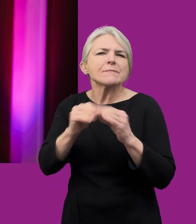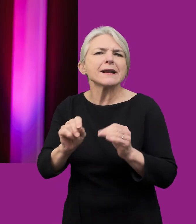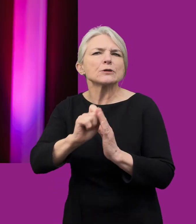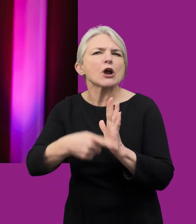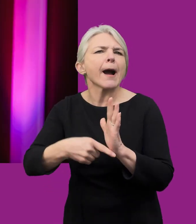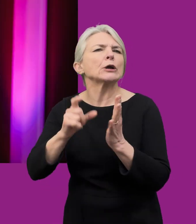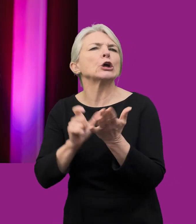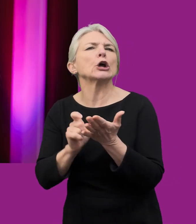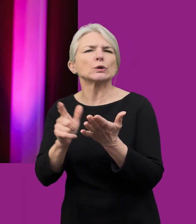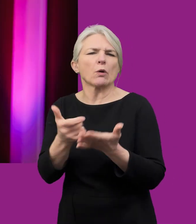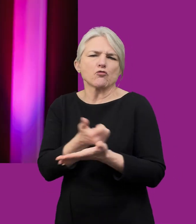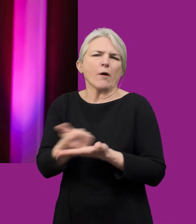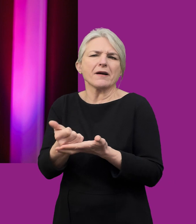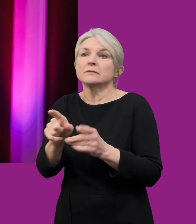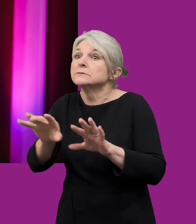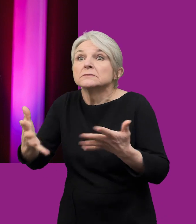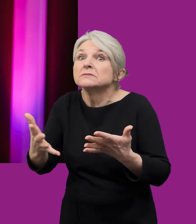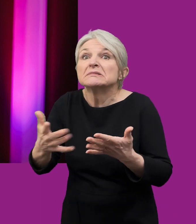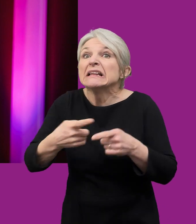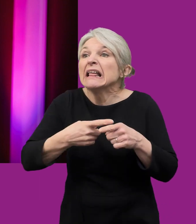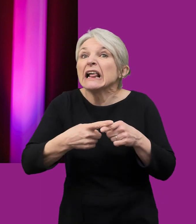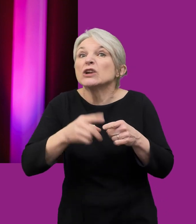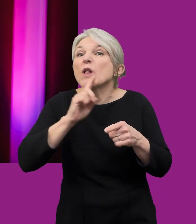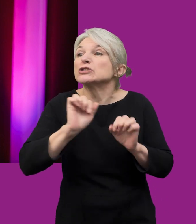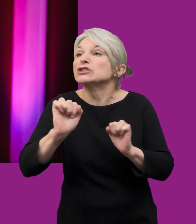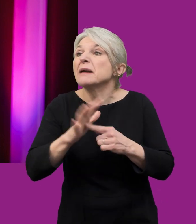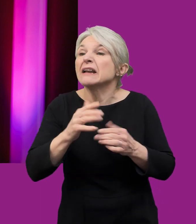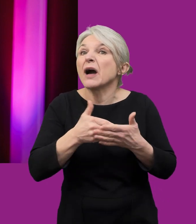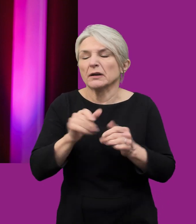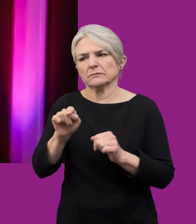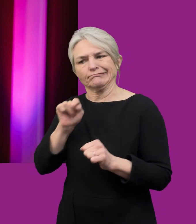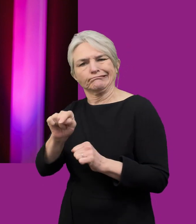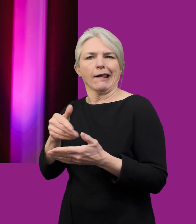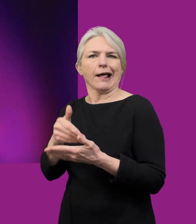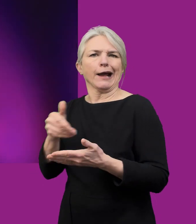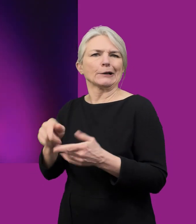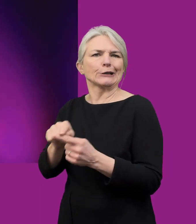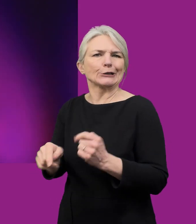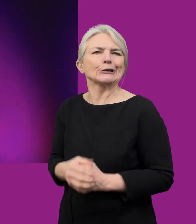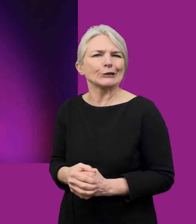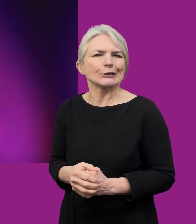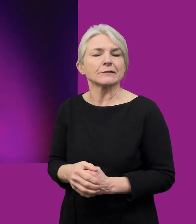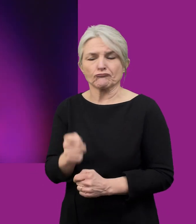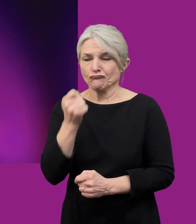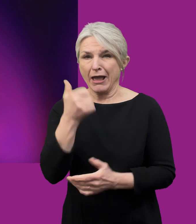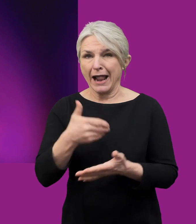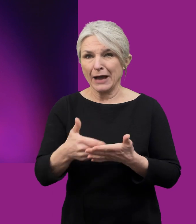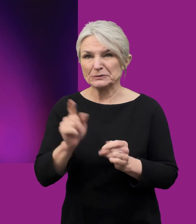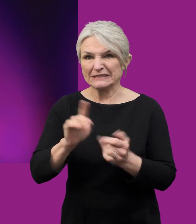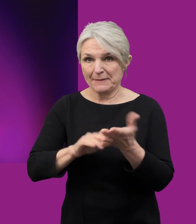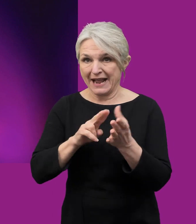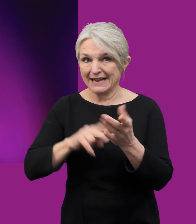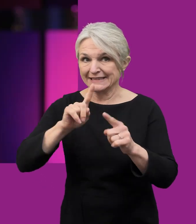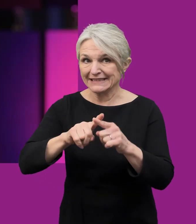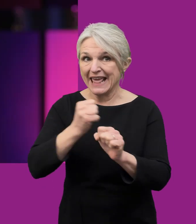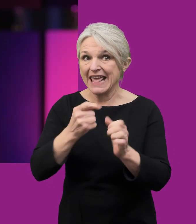iaith oedd mwyaf cyffredin ar gyfer pobl nad oedd yn tyn siarad Cymraeg na Saesneg fel eu prif iaith. Ar iaith fwyaf pryn a nodyr yn